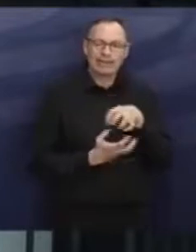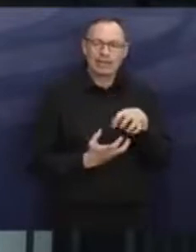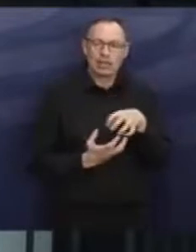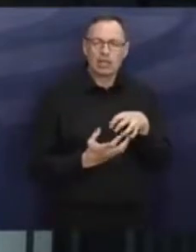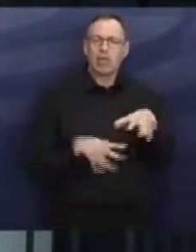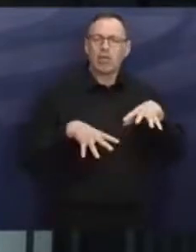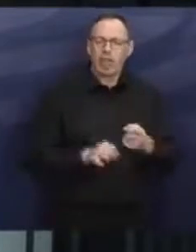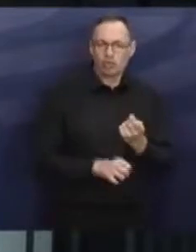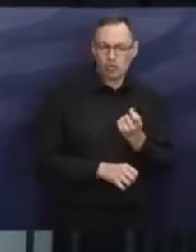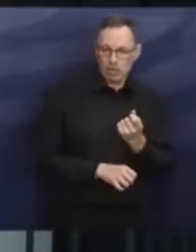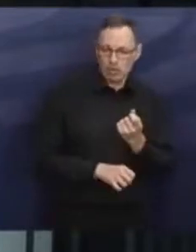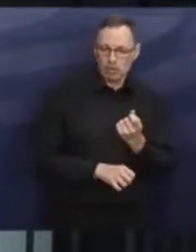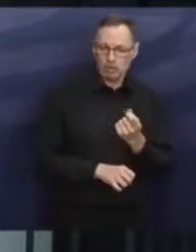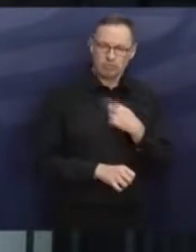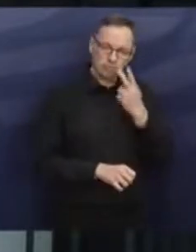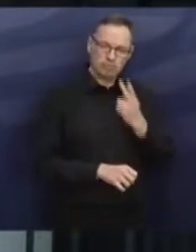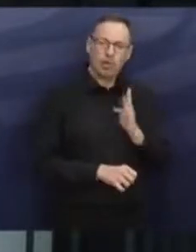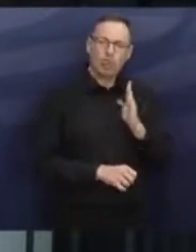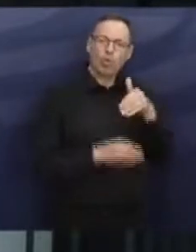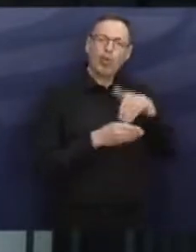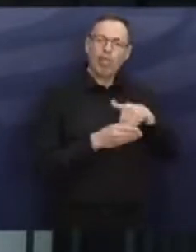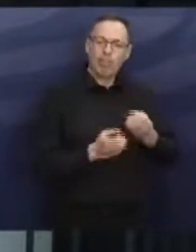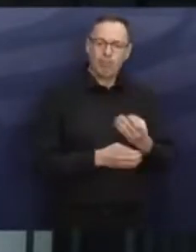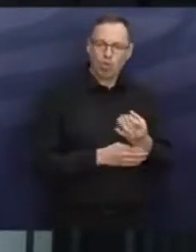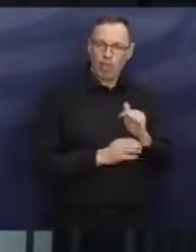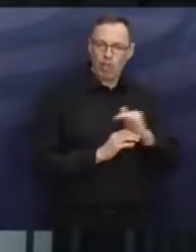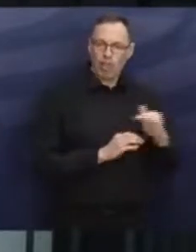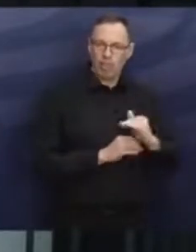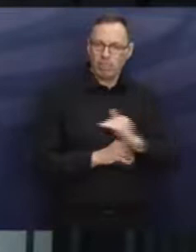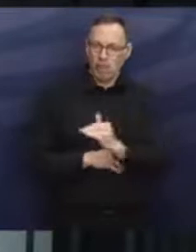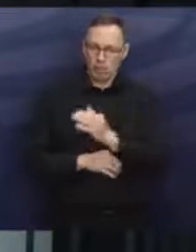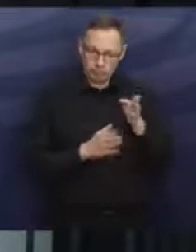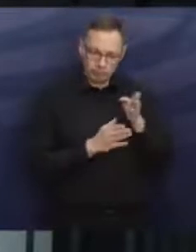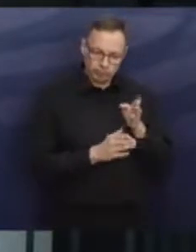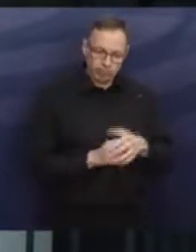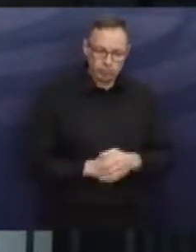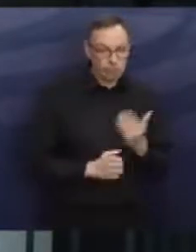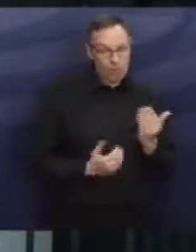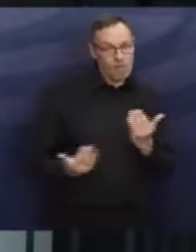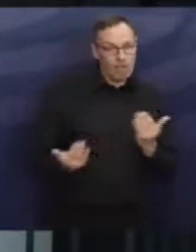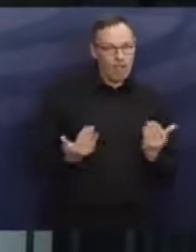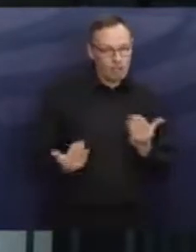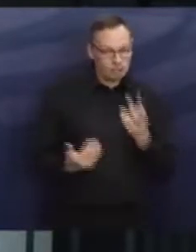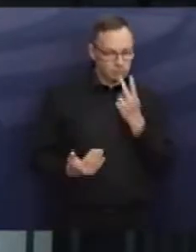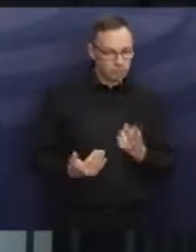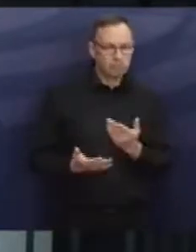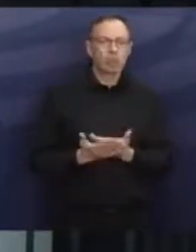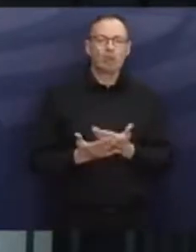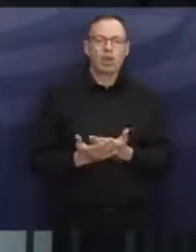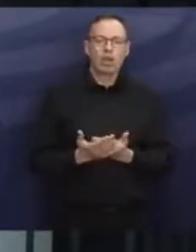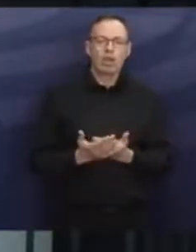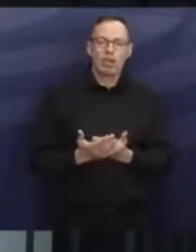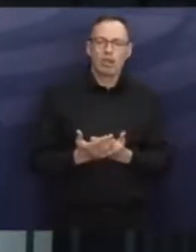Und ich habe mich daran den Bruttoinlandsprodukten der Länder orientiert. Und wenn man das ins Verhältnis setzt, zum Beispiel